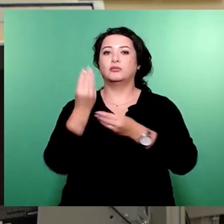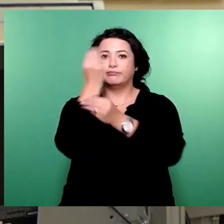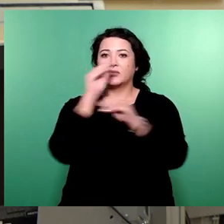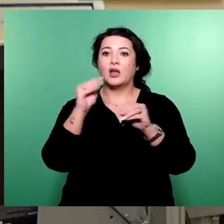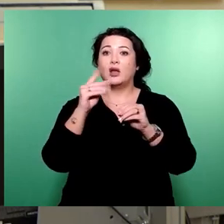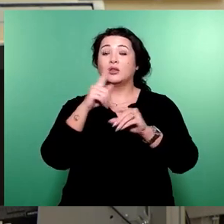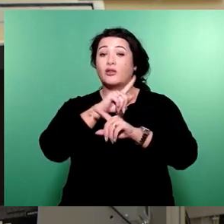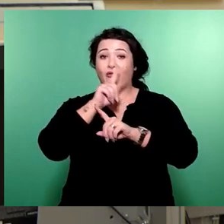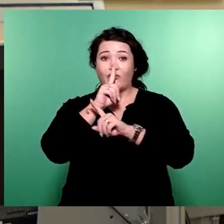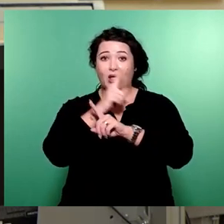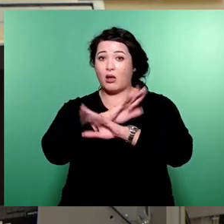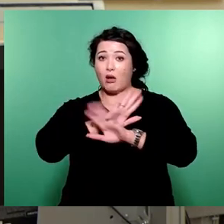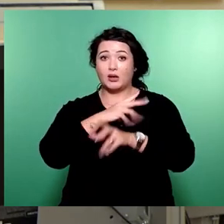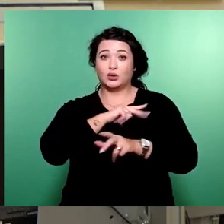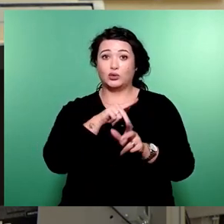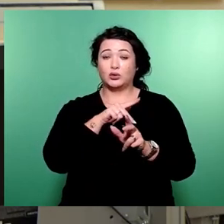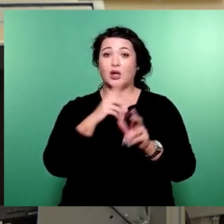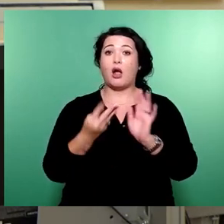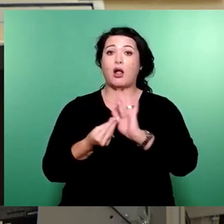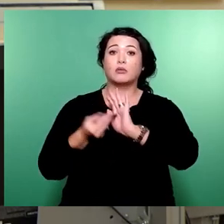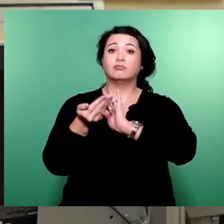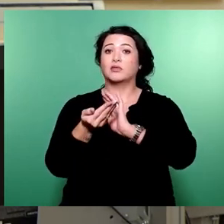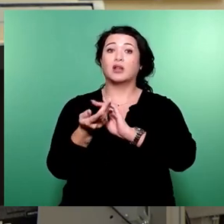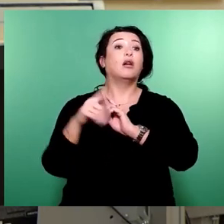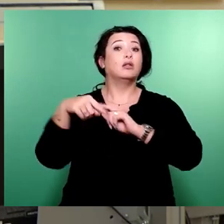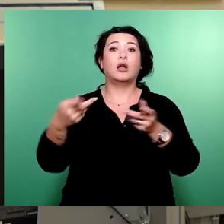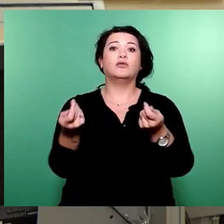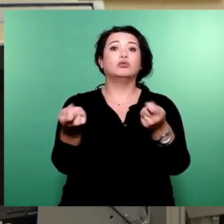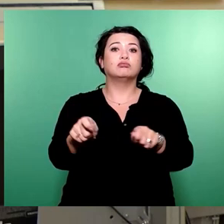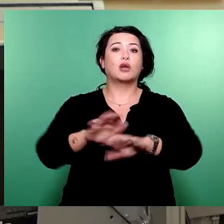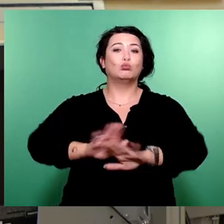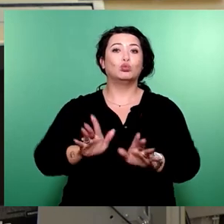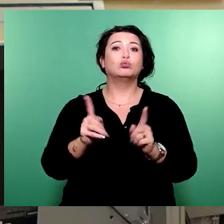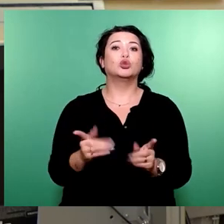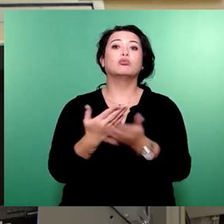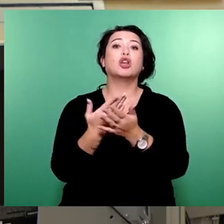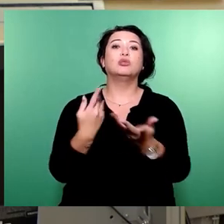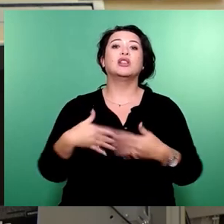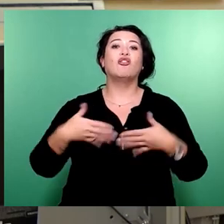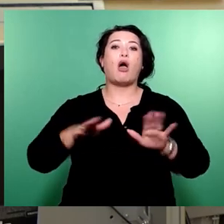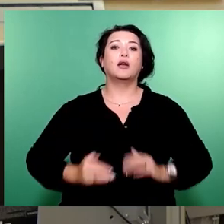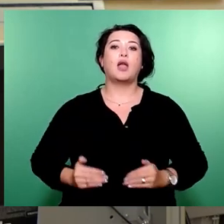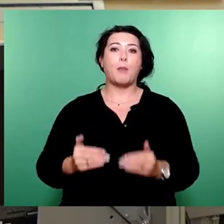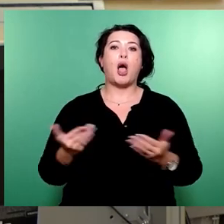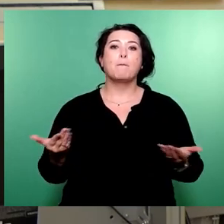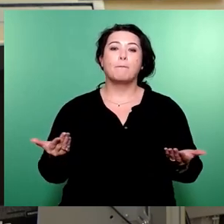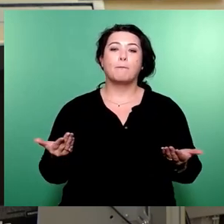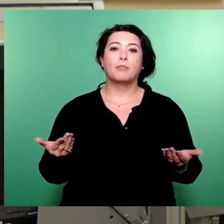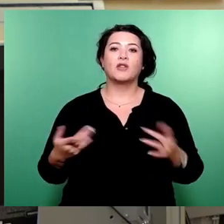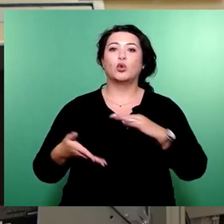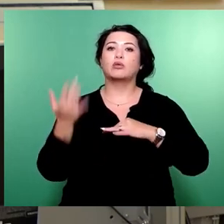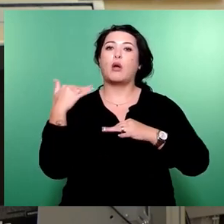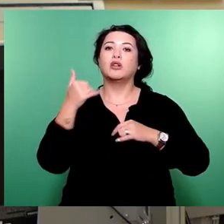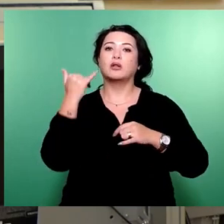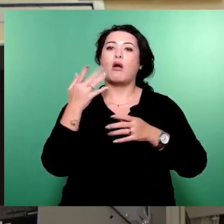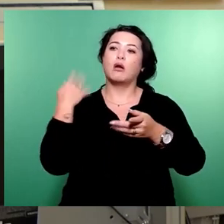bestehen würden. Das ist zum Beispiel, Hilbert, Sie haben es schon angesprochen, der Zuschuss für die freien Hebammen. Vor einigen Jahren waren wir als Linksfraktion hier auch